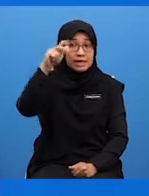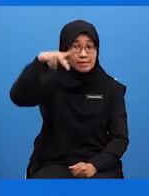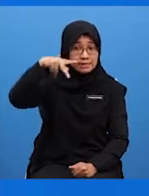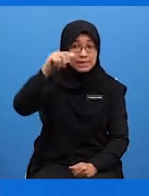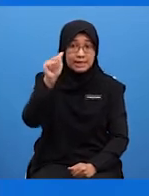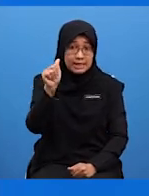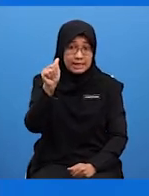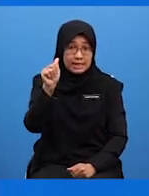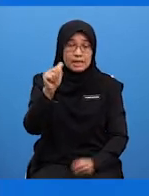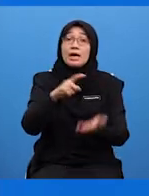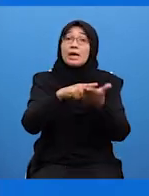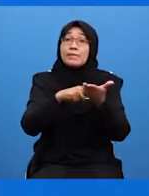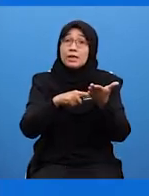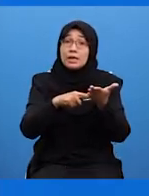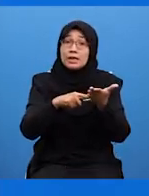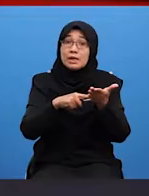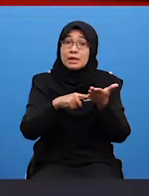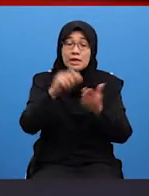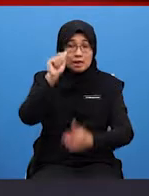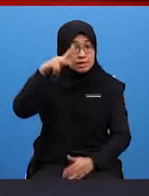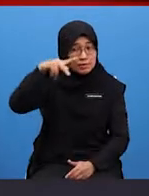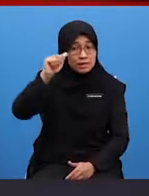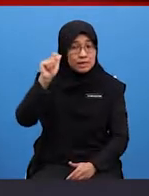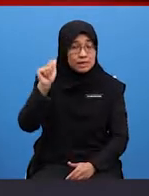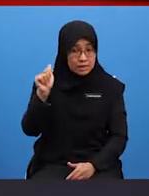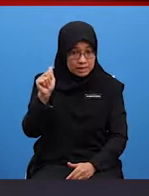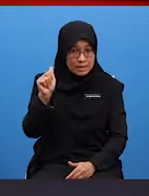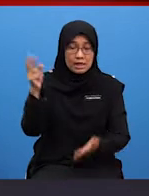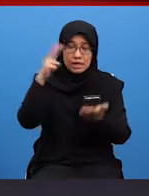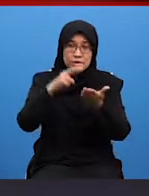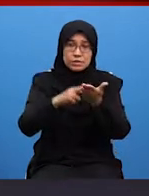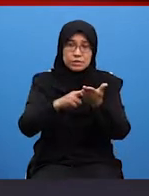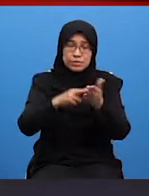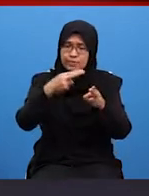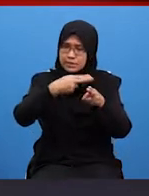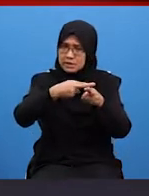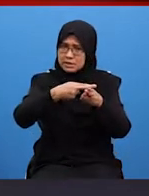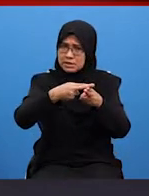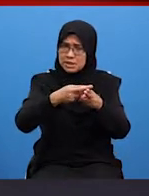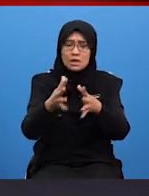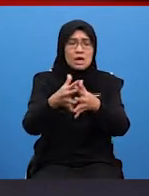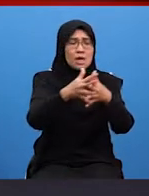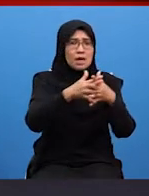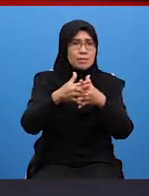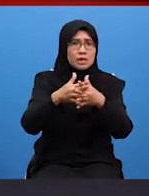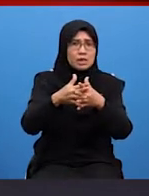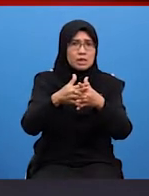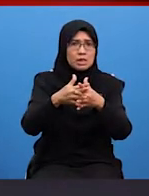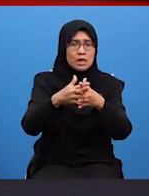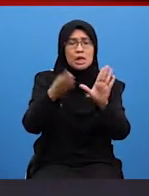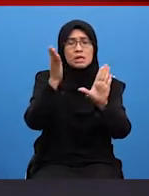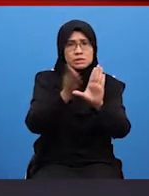itu format APA itu Cik Arif? Ya, APA merujuk kepada singkatan bagi Amerikan